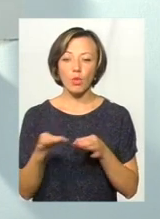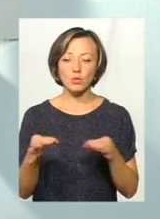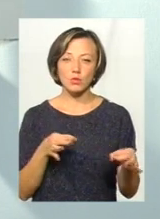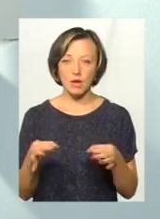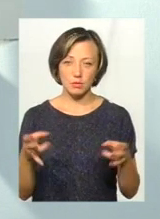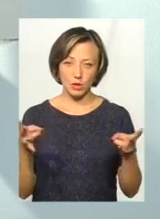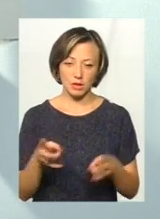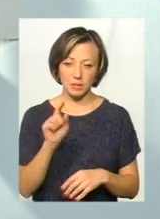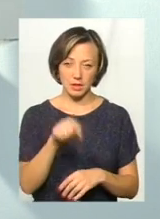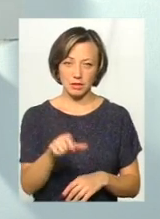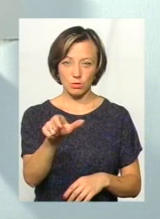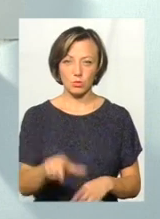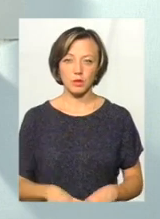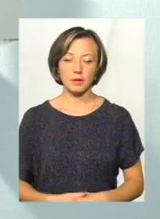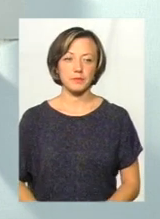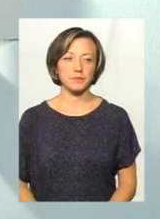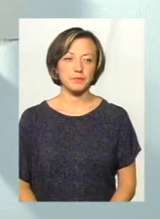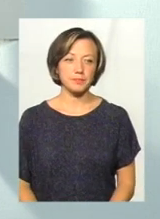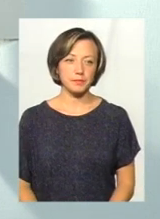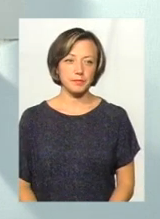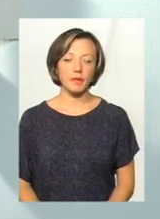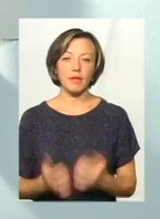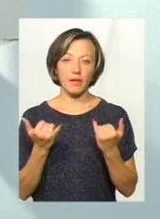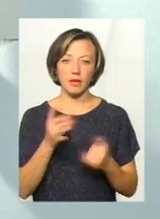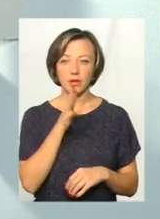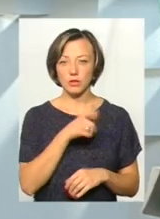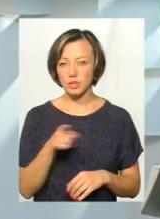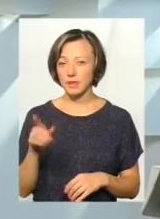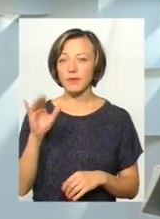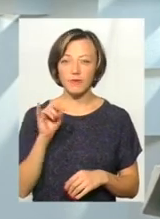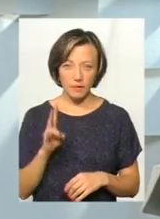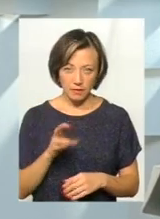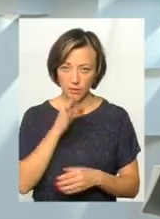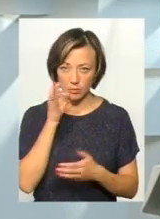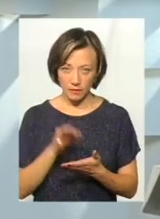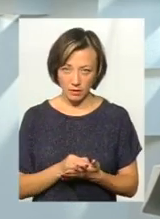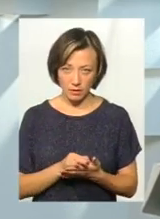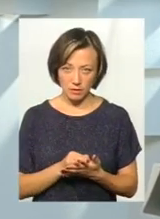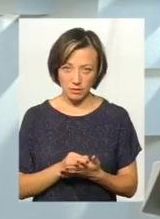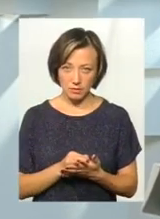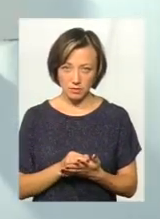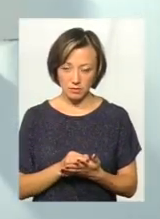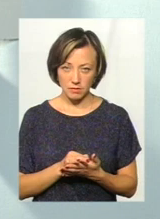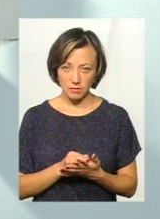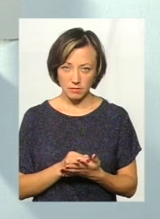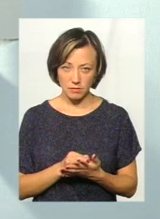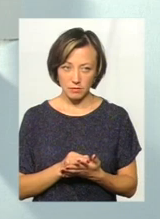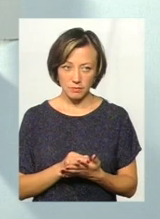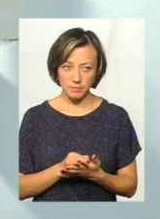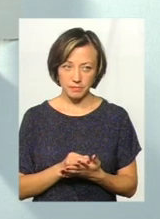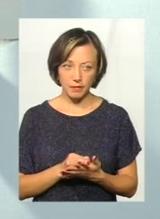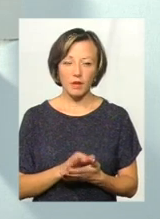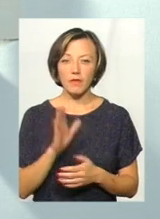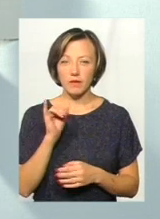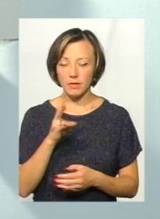якого фахівця для цього пацієнта потрібна саме на даний час. І він винесе відповідальність. Так лише? За пацієнта.